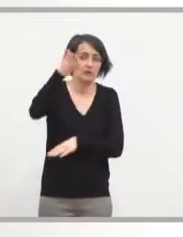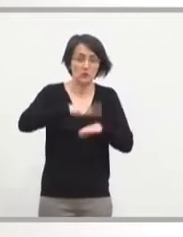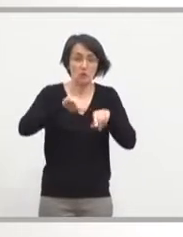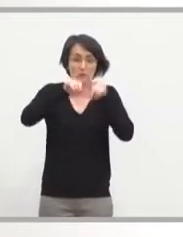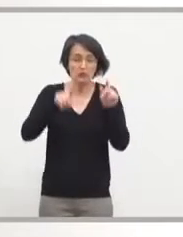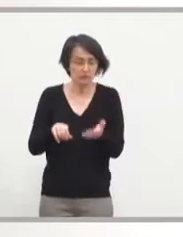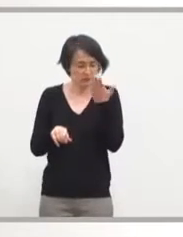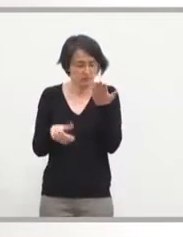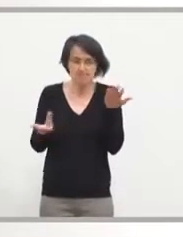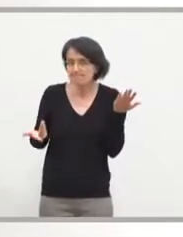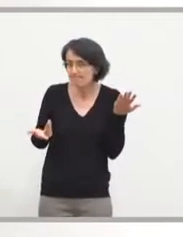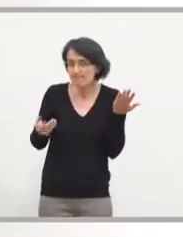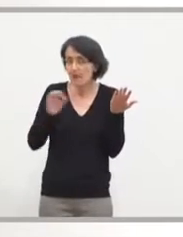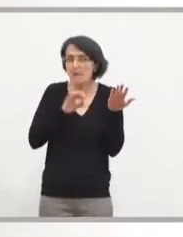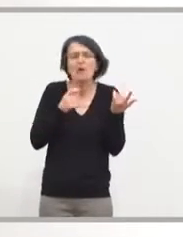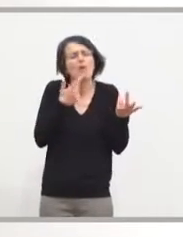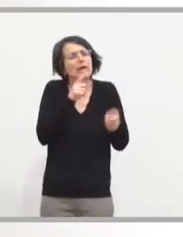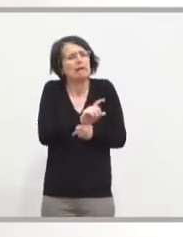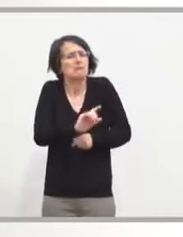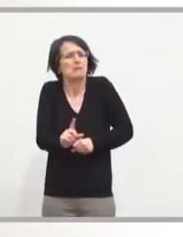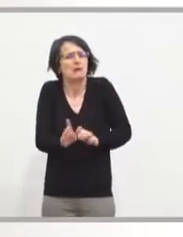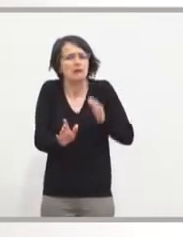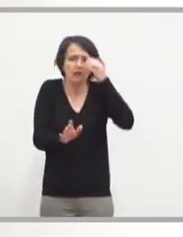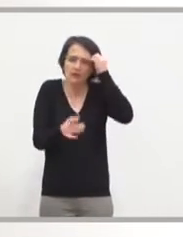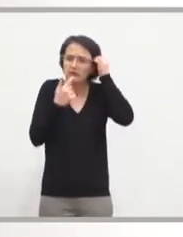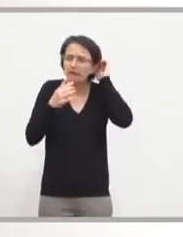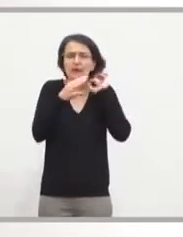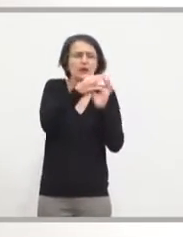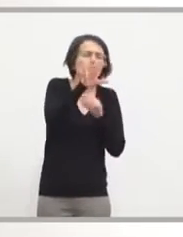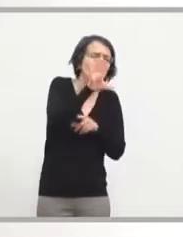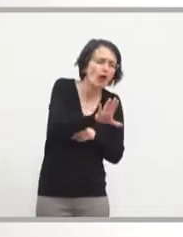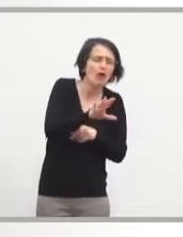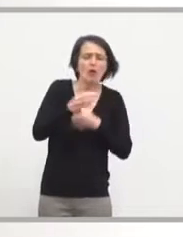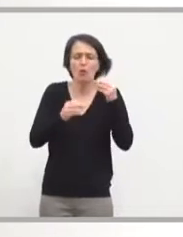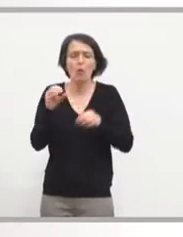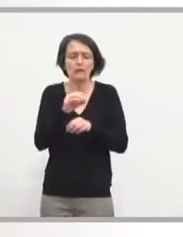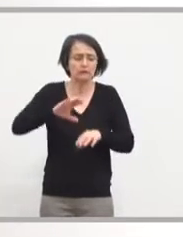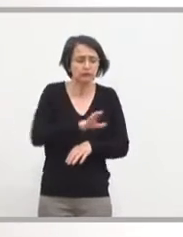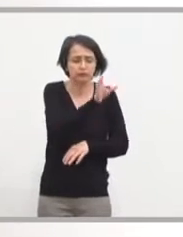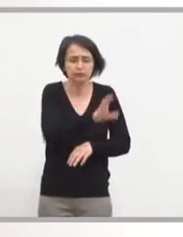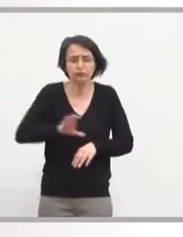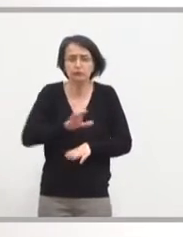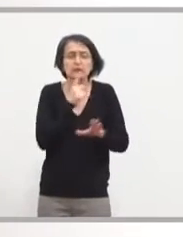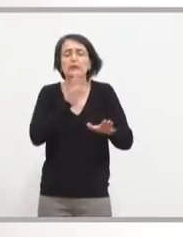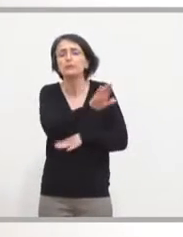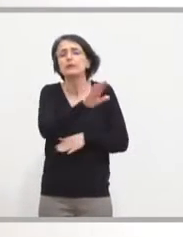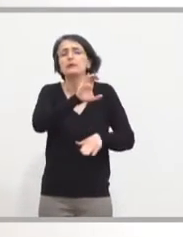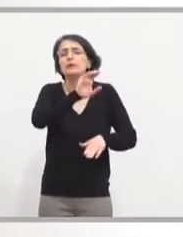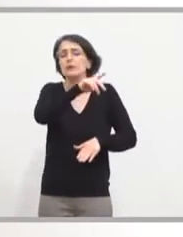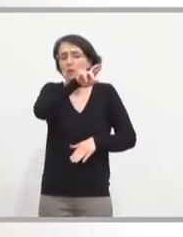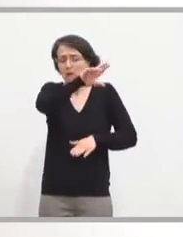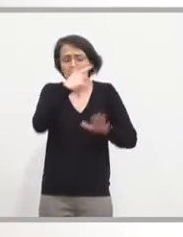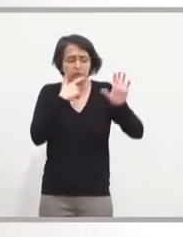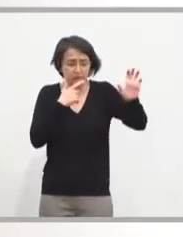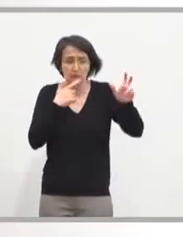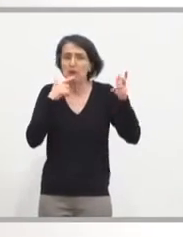Je ne fais pas de critique par rapport au fait qu'on n pas intégré la ligne 5 ou le contournement ouest puisque ça fait partie du CPER. Mais on ne